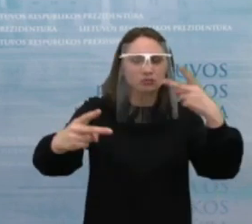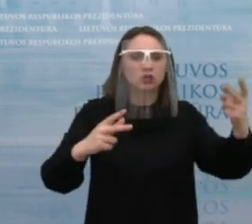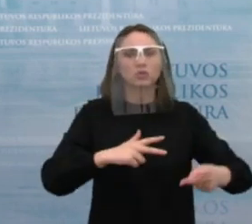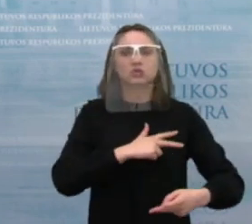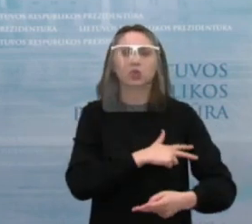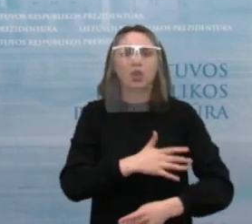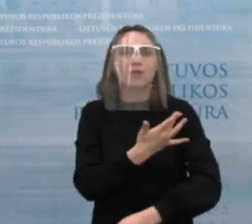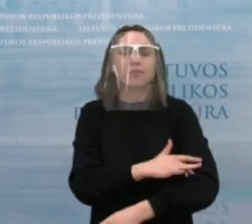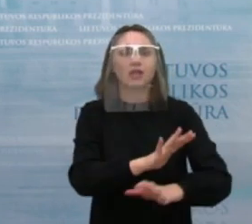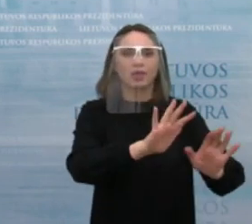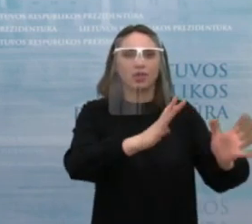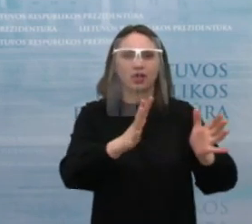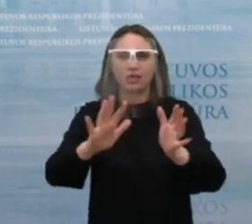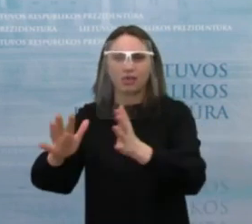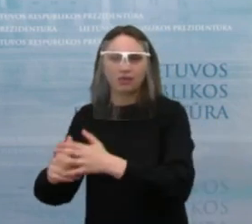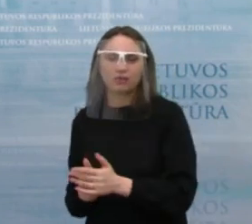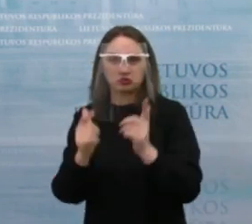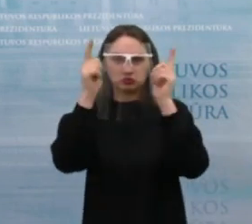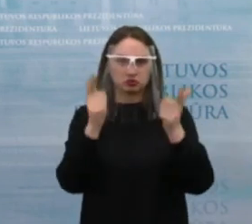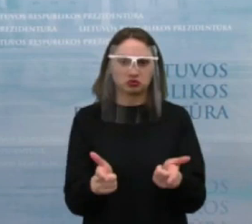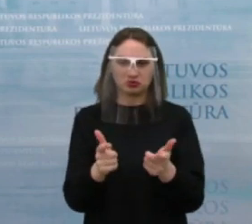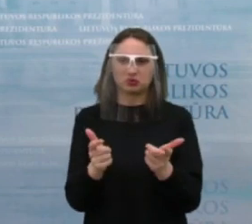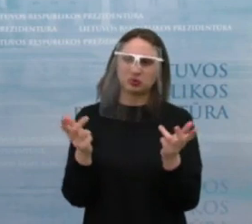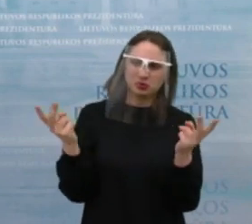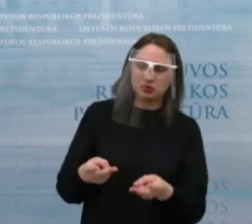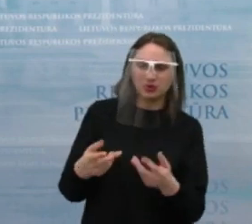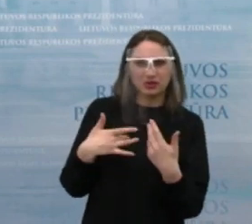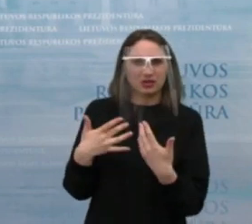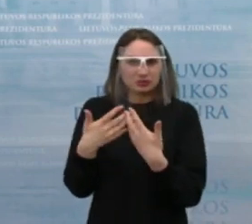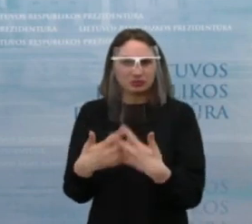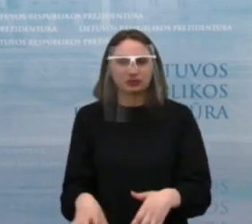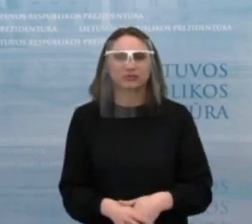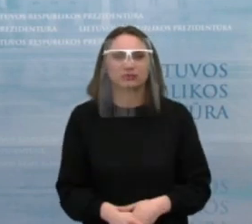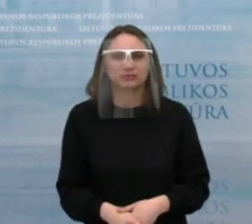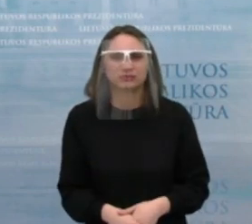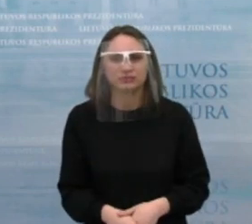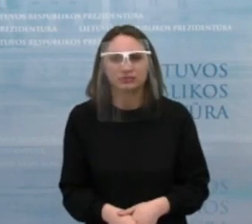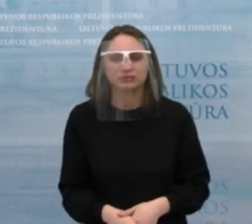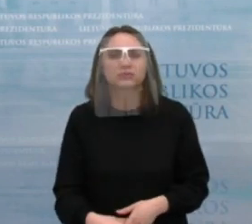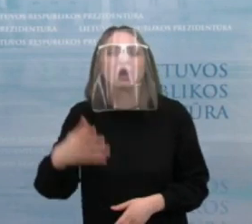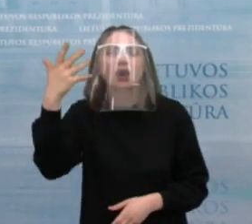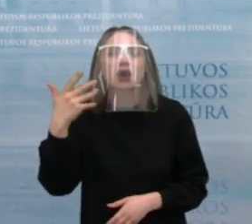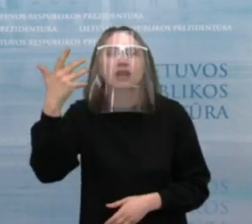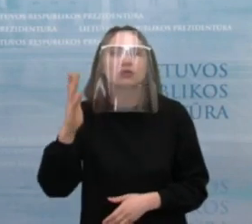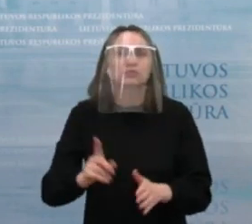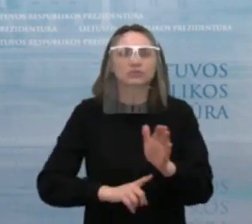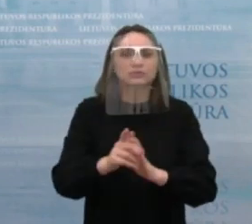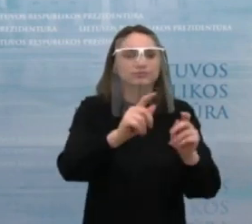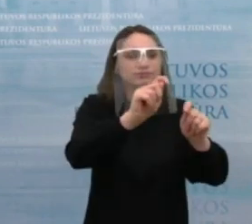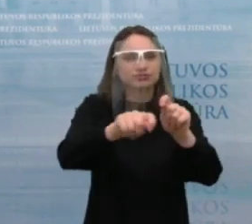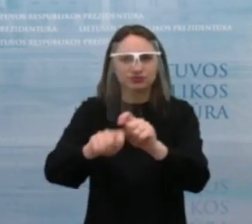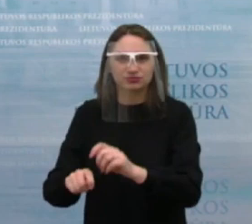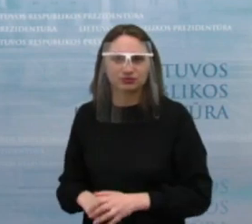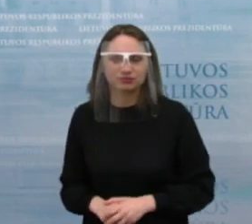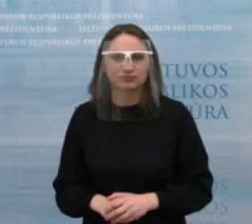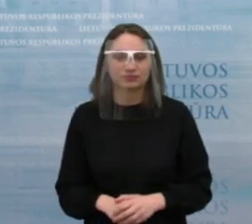socialinės paslugas. Ir ar tikrai jūs atitinka poreikius. Tai norėjau paklausti, kaip ir kada ketinama tai padaryti. Ir dar vienas